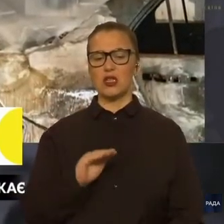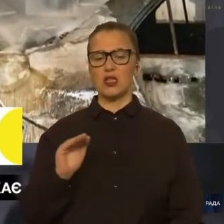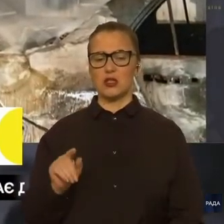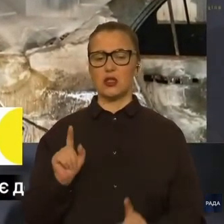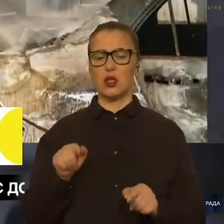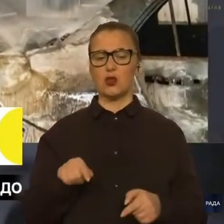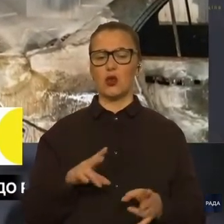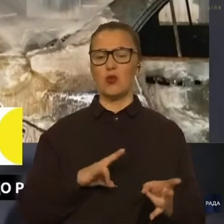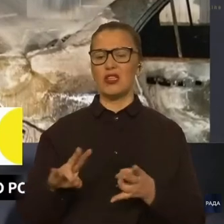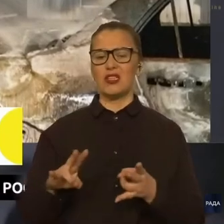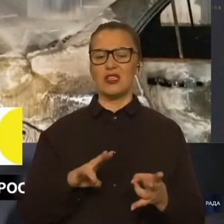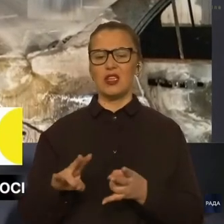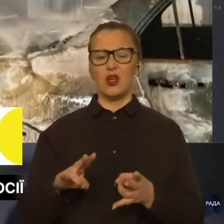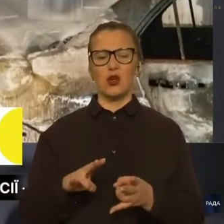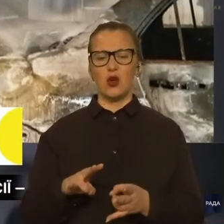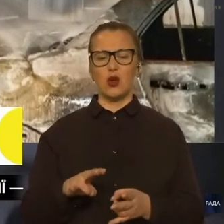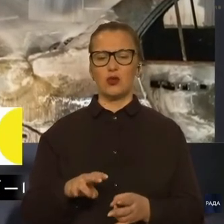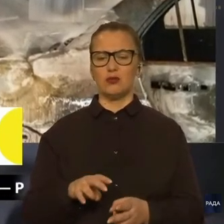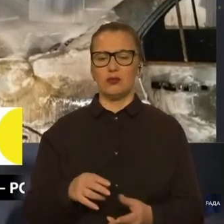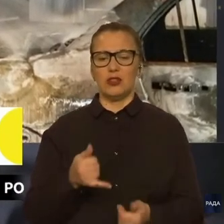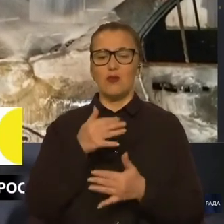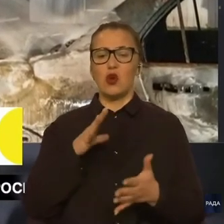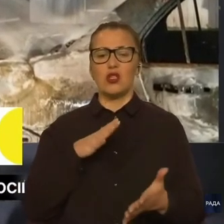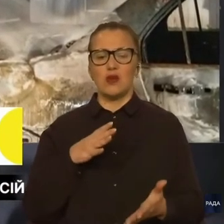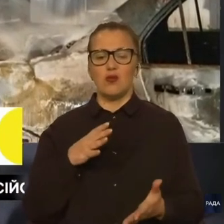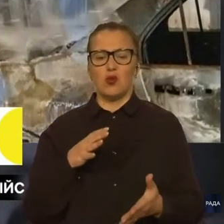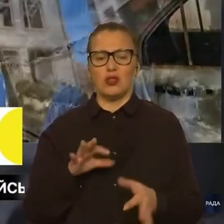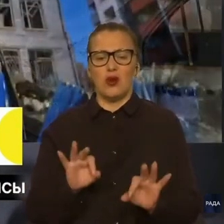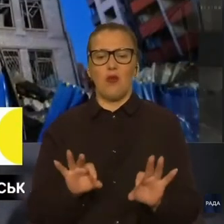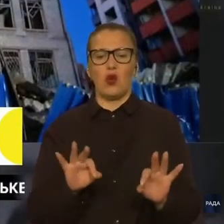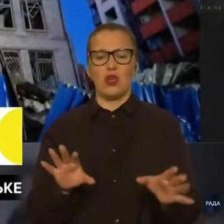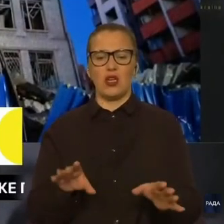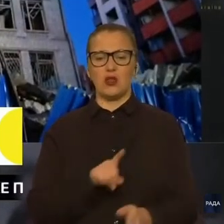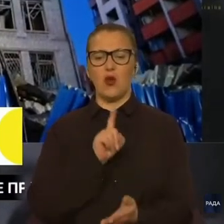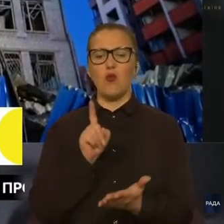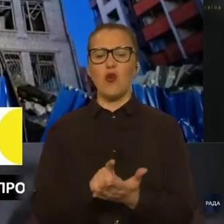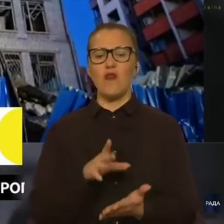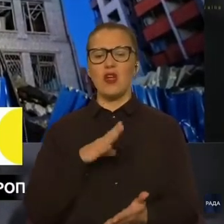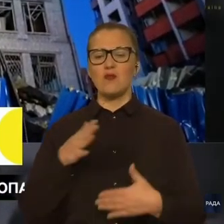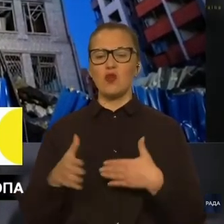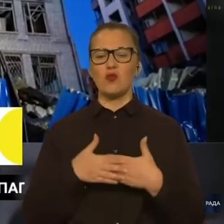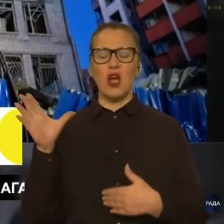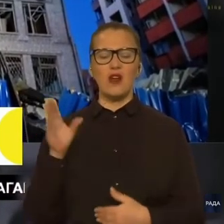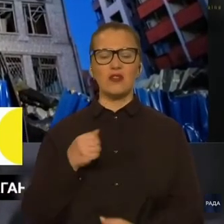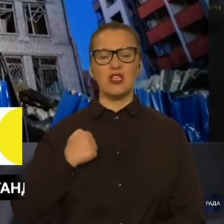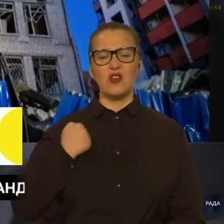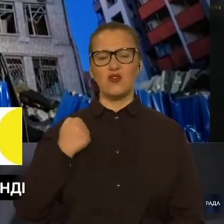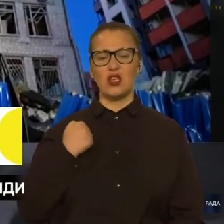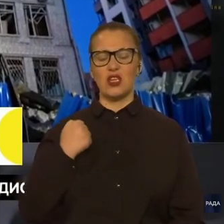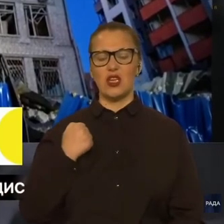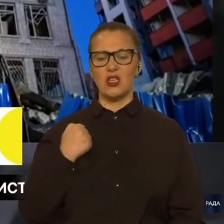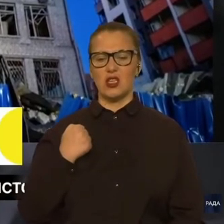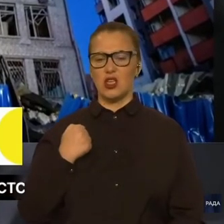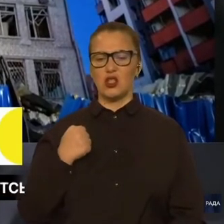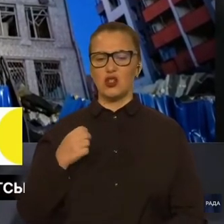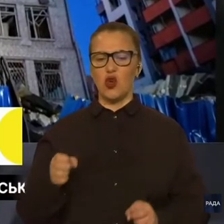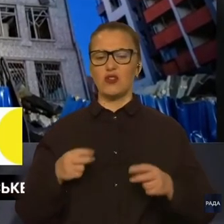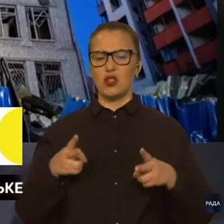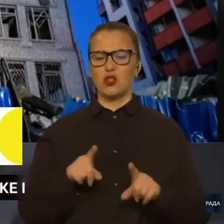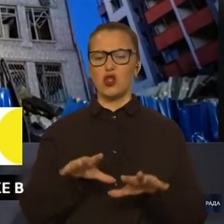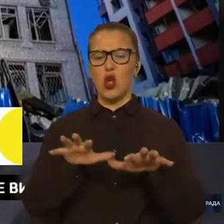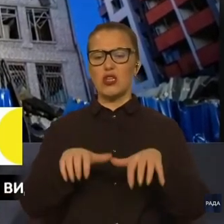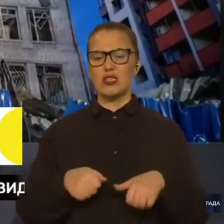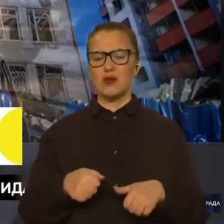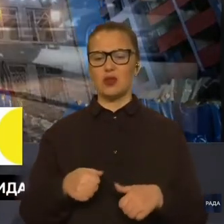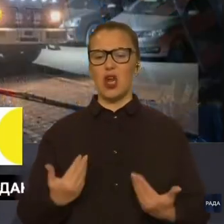терору не має бути жодного виправдання і мають бути покарані всі військові злочинці, що забирають життя, здоров'я і спокій наших